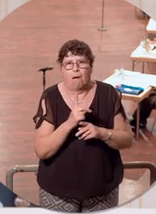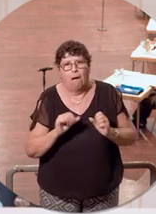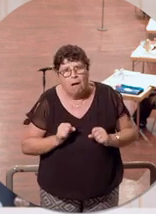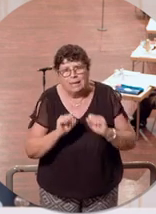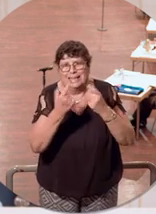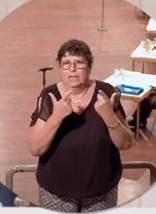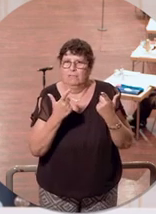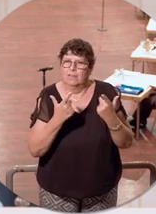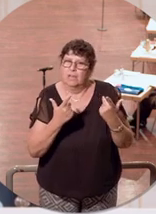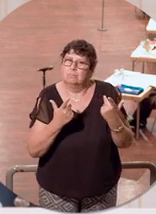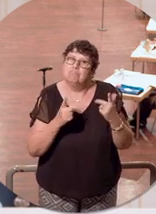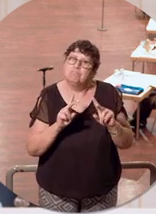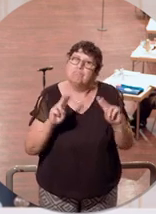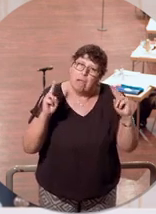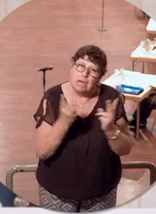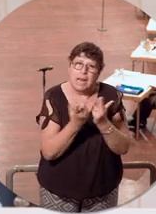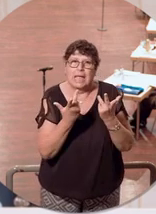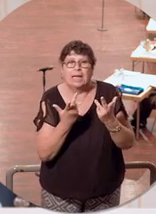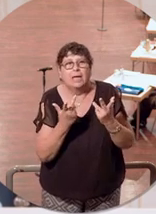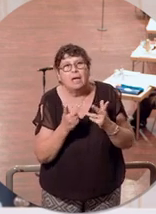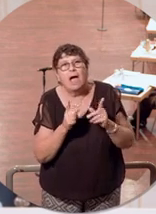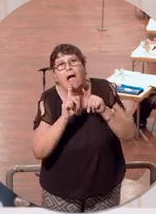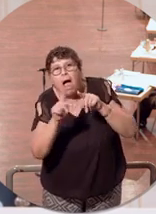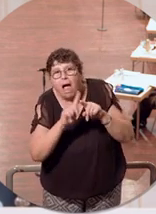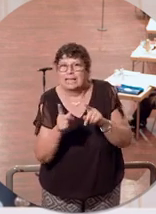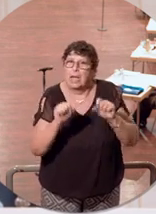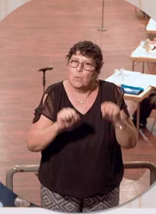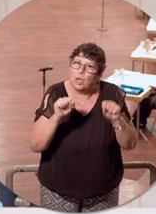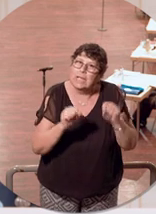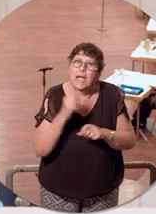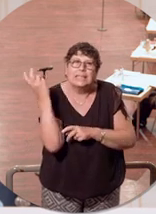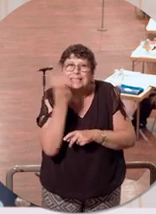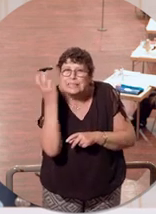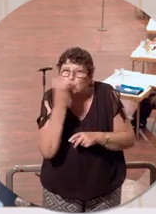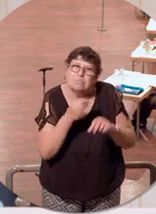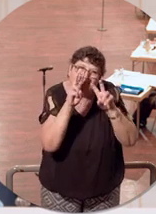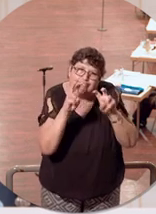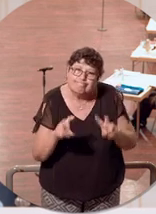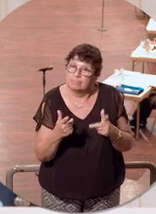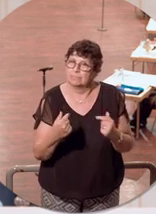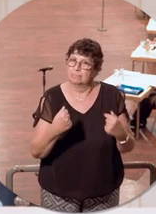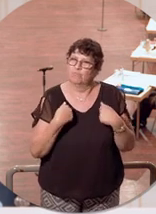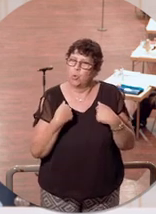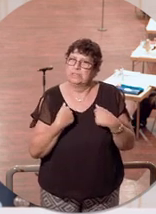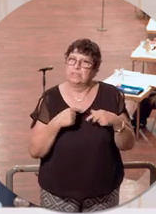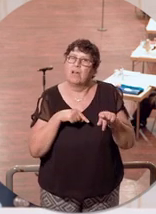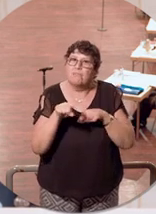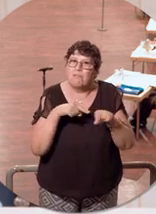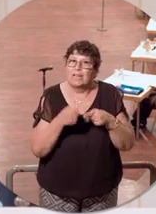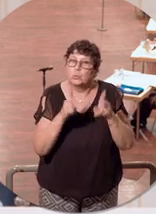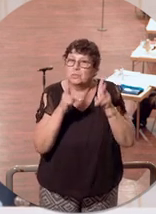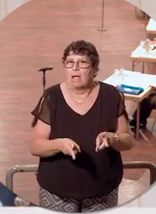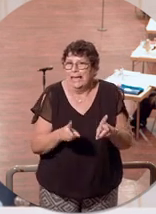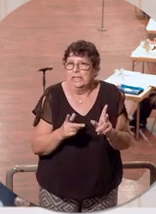nach gleich geeigneten, aber milderen Mitteln zu suchen und für uns gibt es dazu verfassungsrechtlich überhaupt